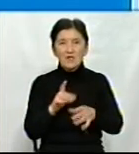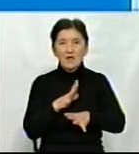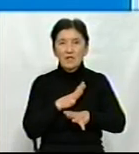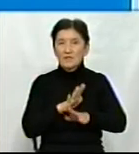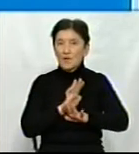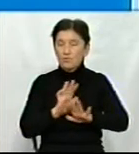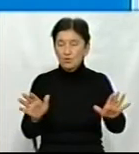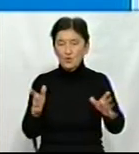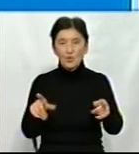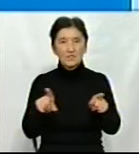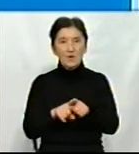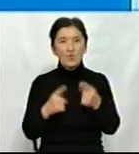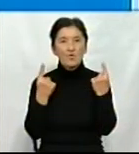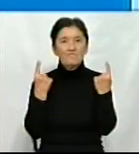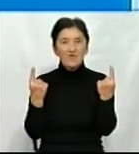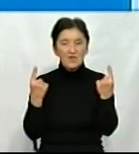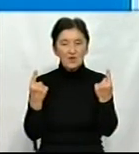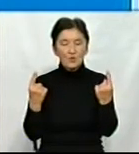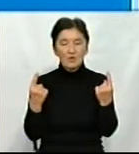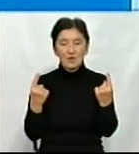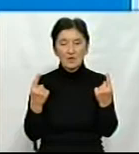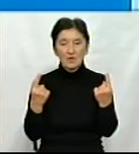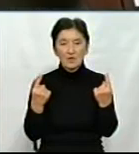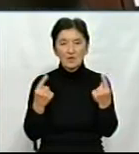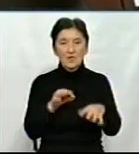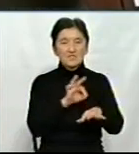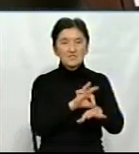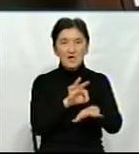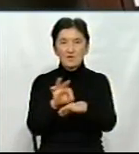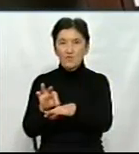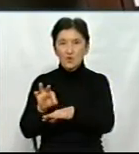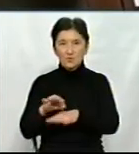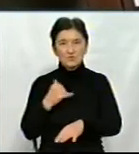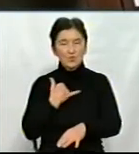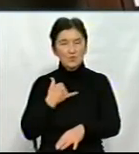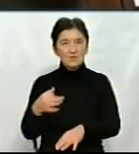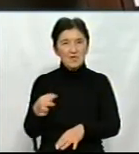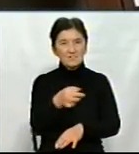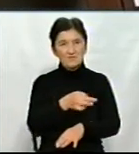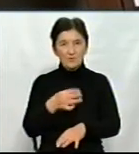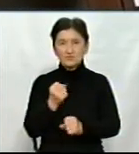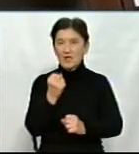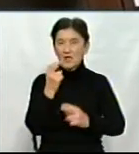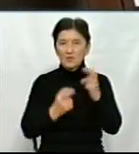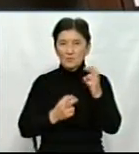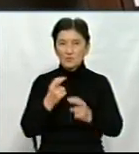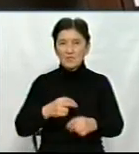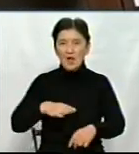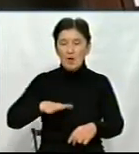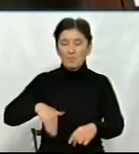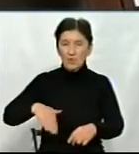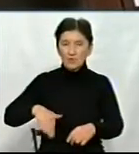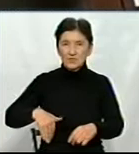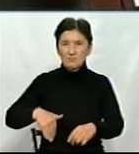великого захворюваності у нас в області, на підприємствах. Потім пішла